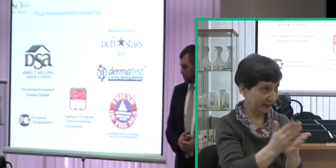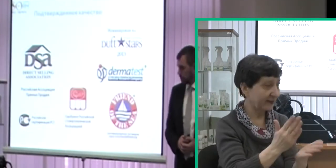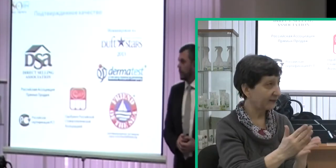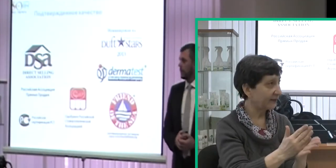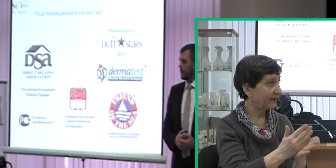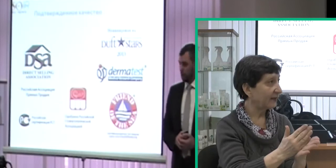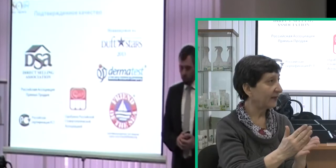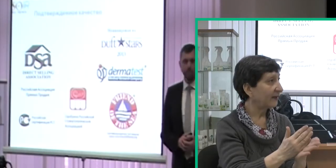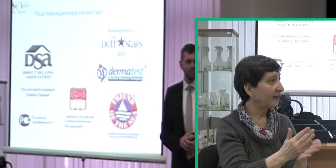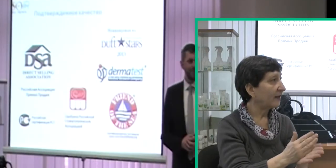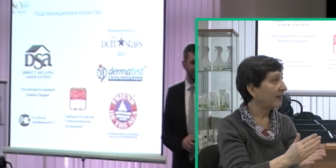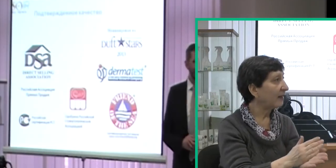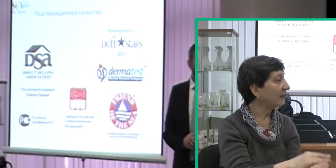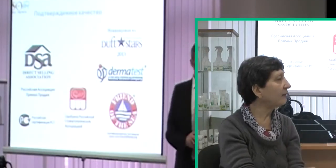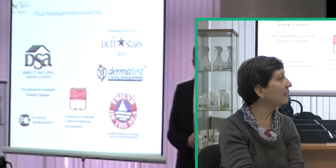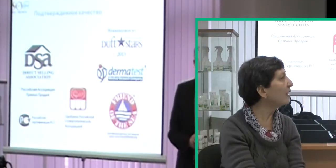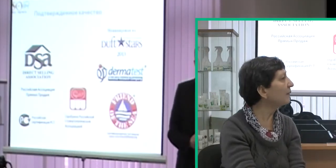Понятно? Хорошо?